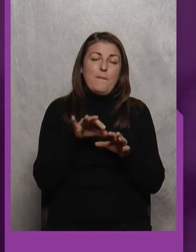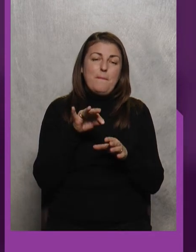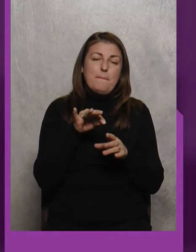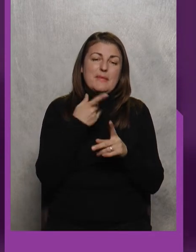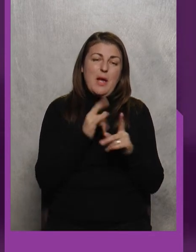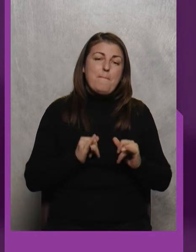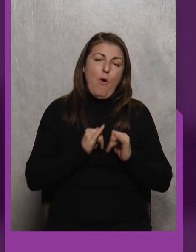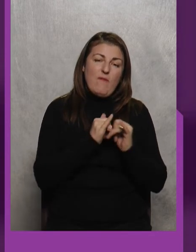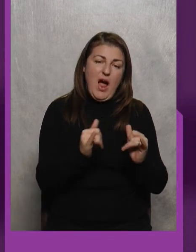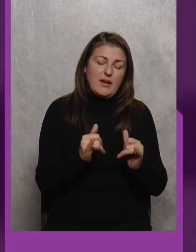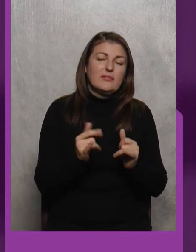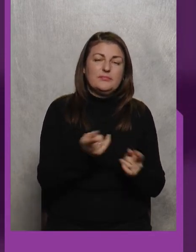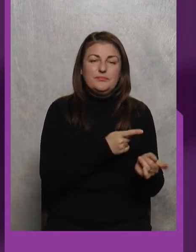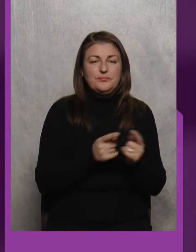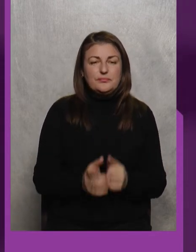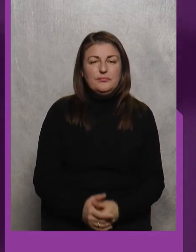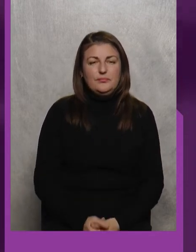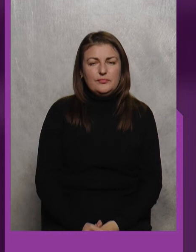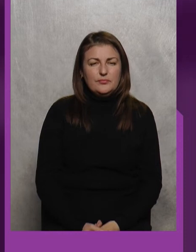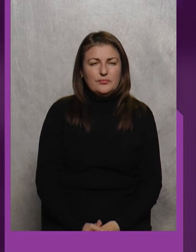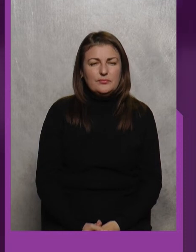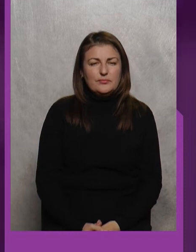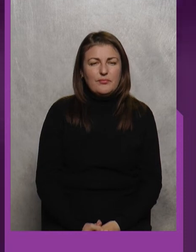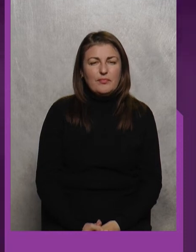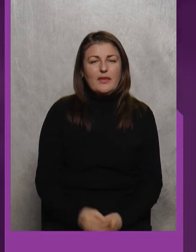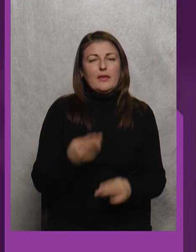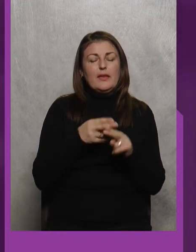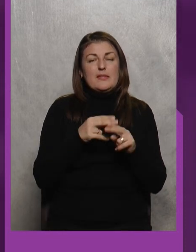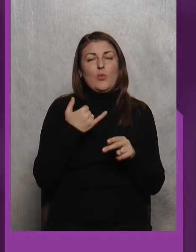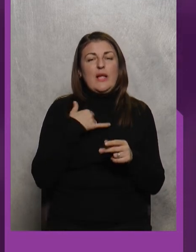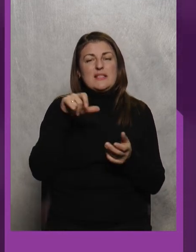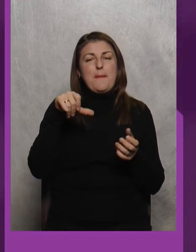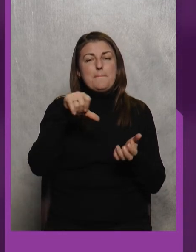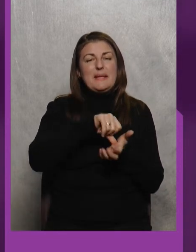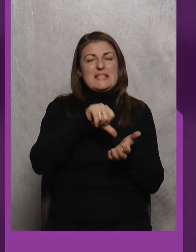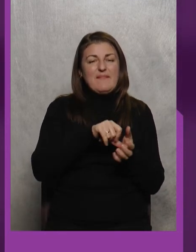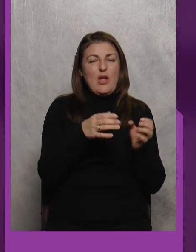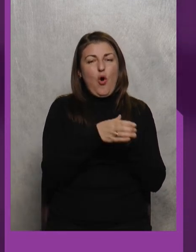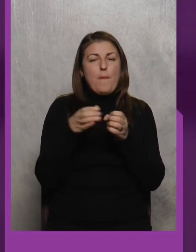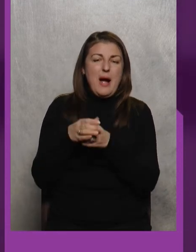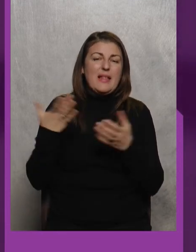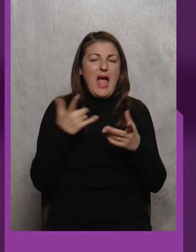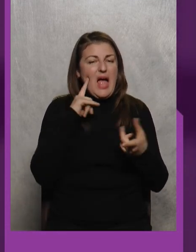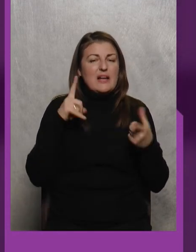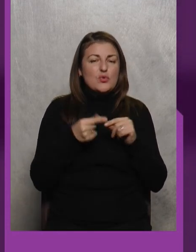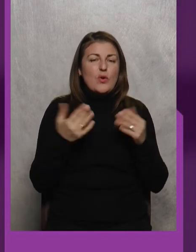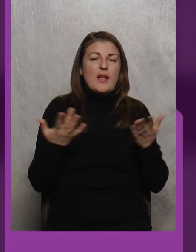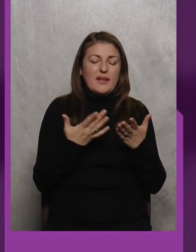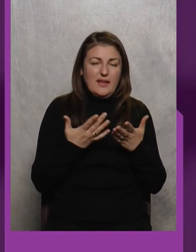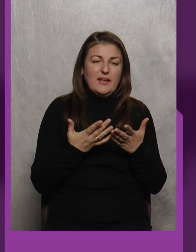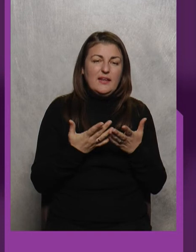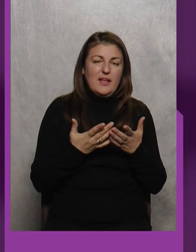повага, так Це у нас представники команди, так, результати яких?